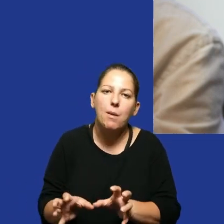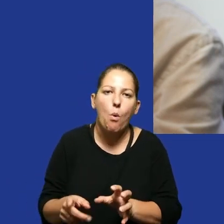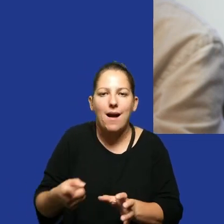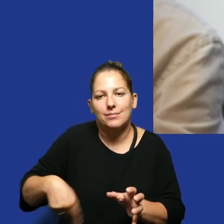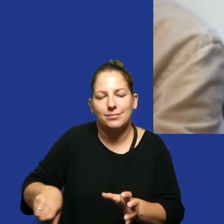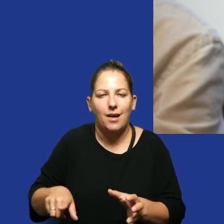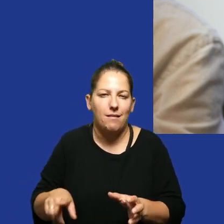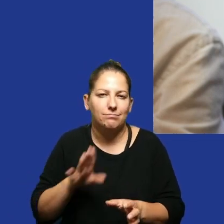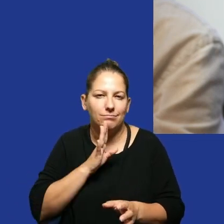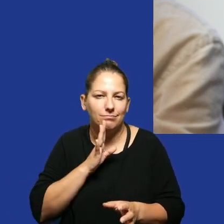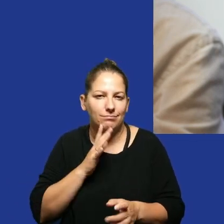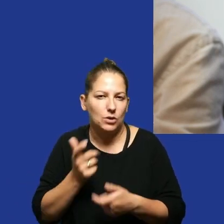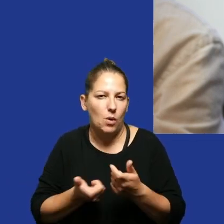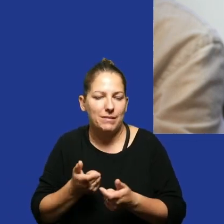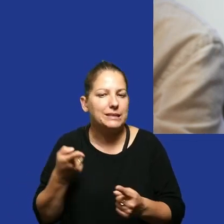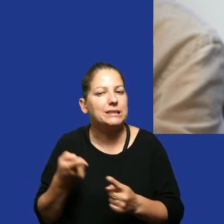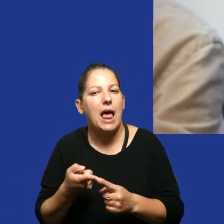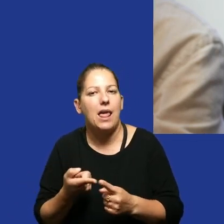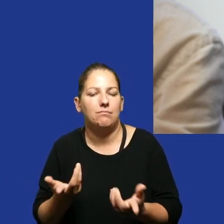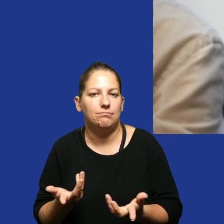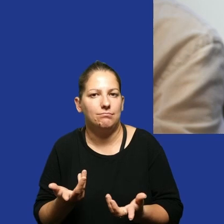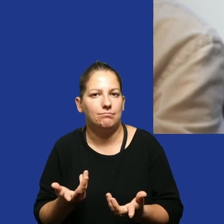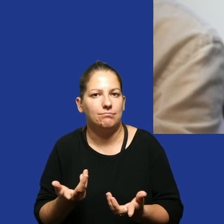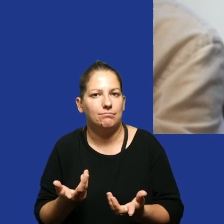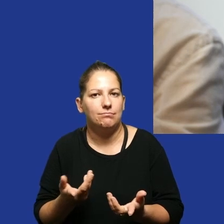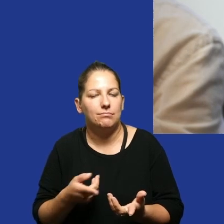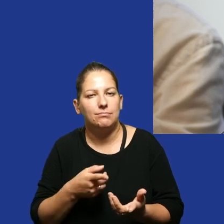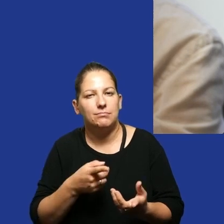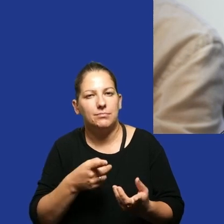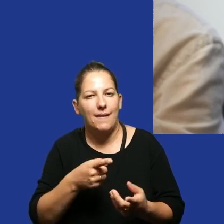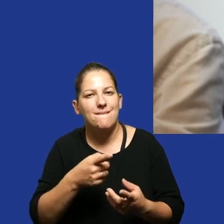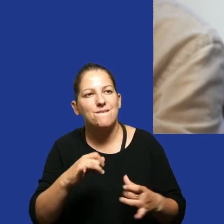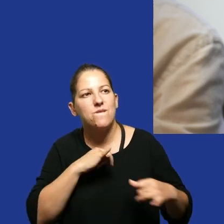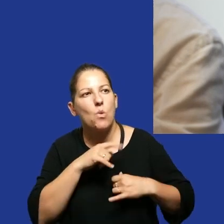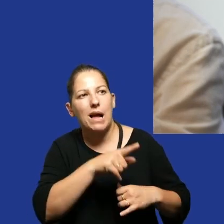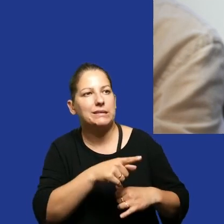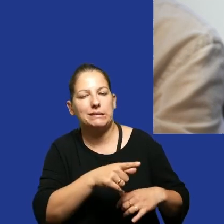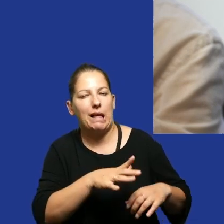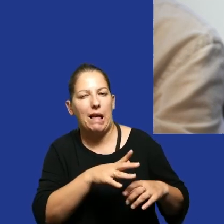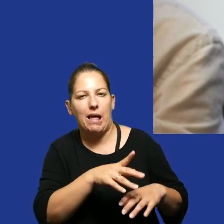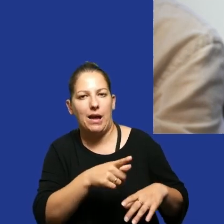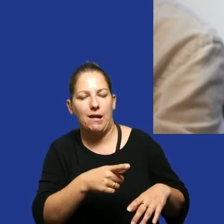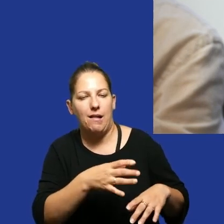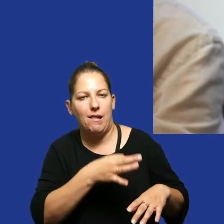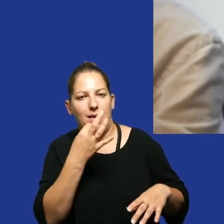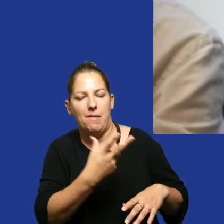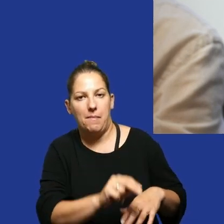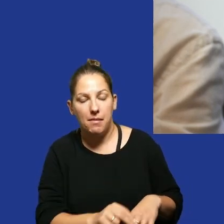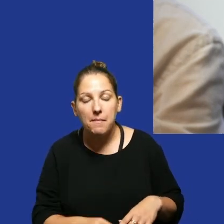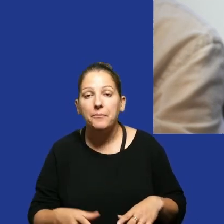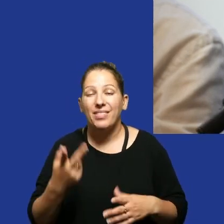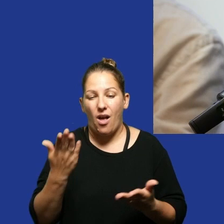i rozgrywać to w celu, nie wiem, no, oczerniania lokalnej władzy. I ja sobie myślę, że jakby